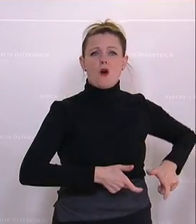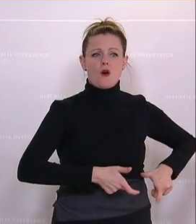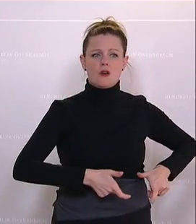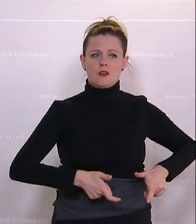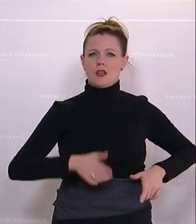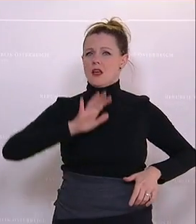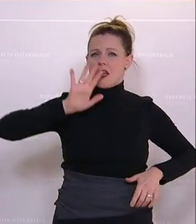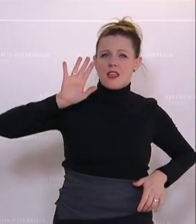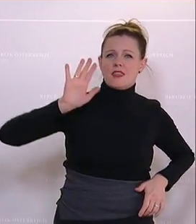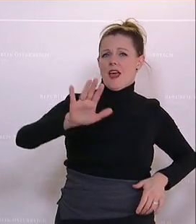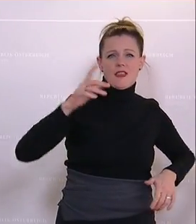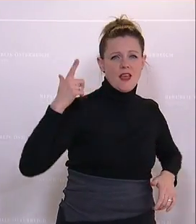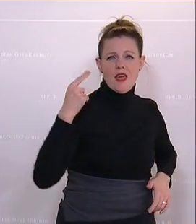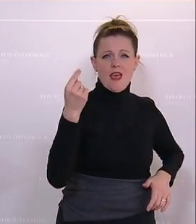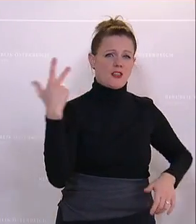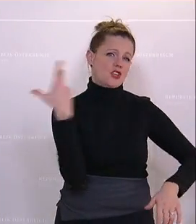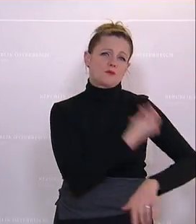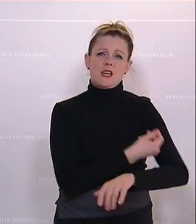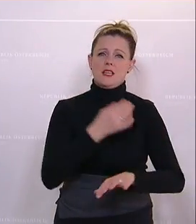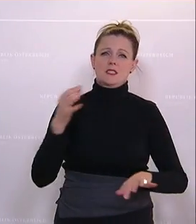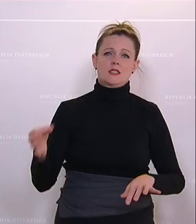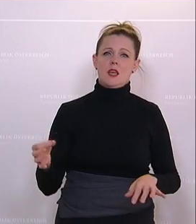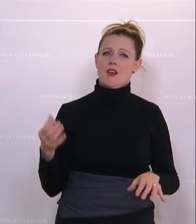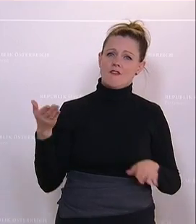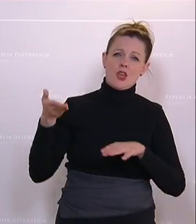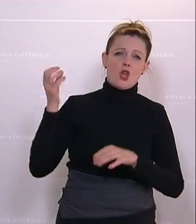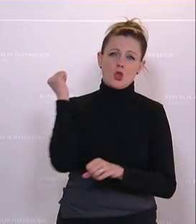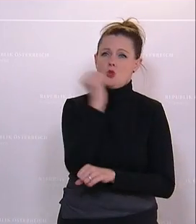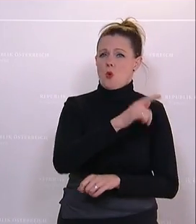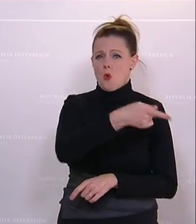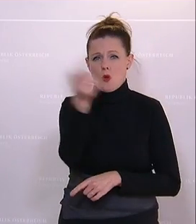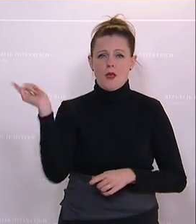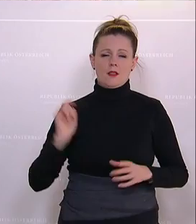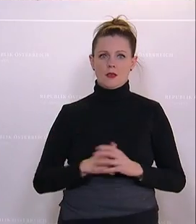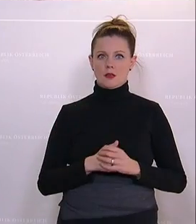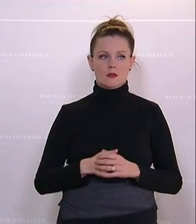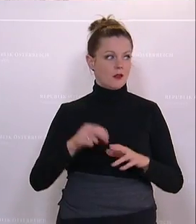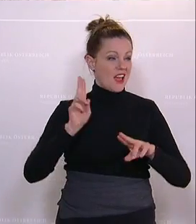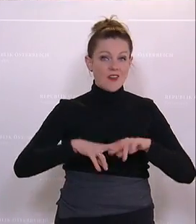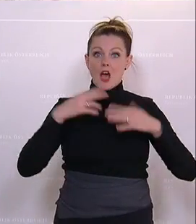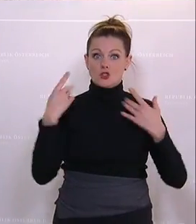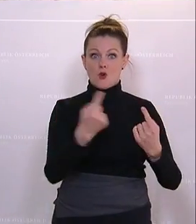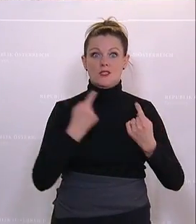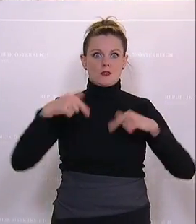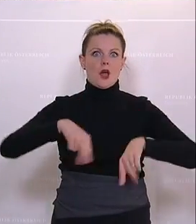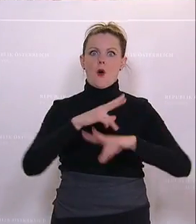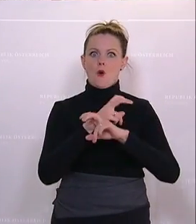eure Eltern töten euch mit dieser Spritze. Meine Damen und Herren, da bin ich entsetzt, wenn wir so eine Situation haben hier bei uns in Österreich.